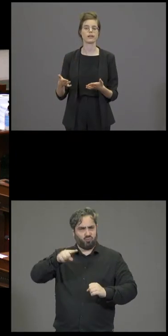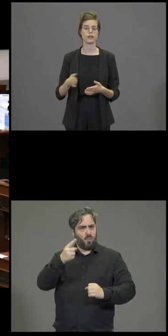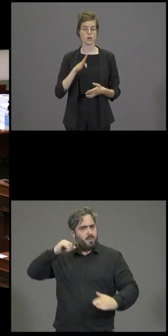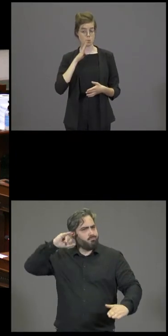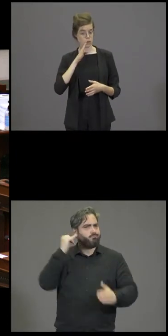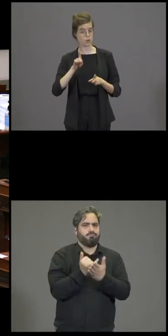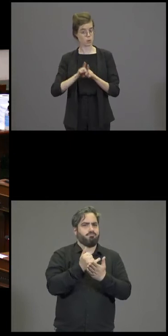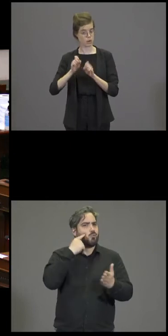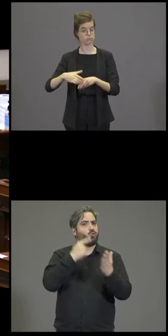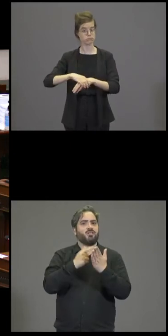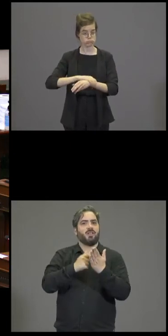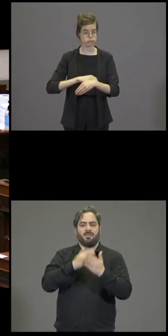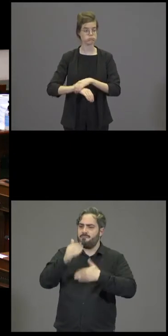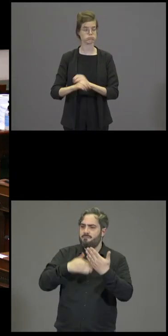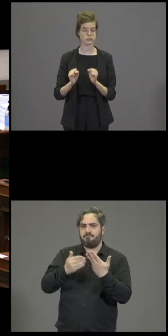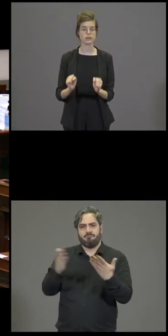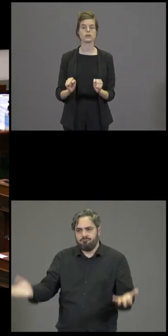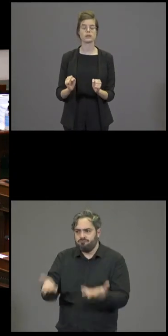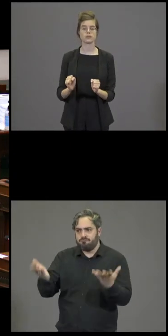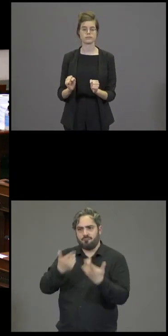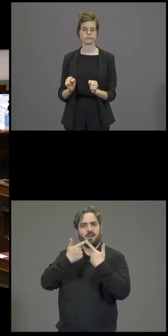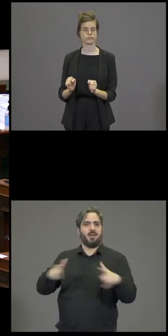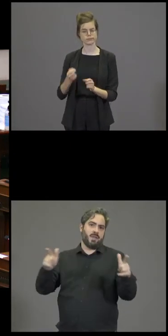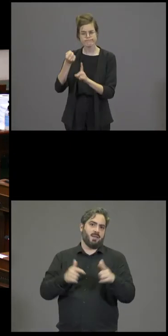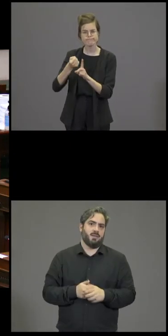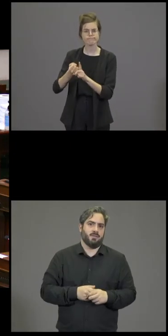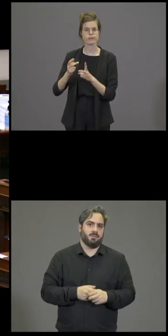pour les libertés, et en l'espèce pour la liberté d'aimer qui on veut. Je vous remercie.